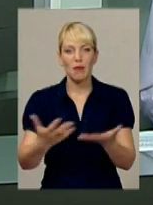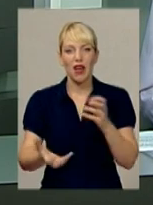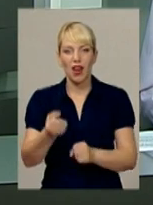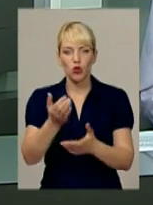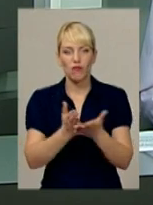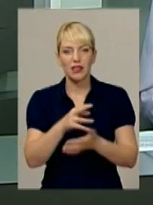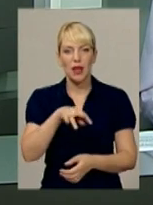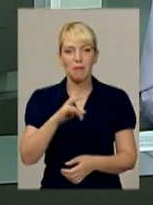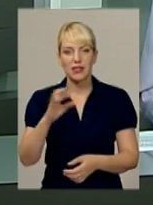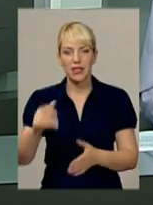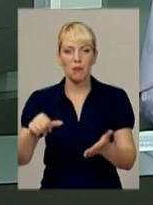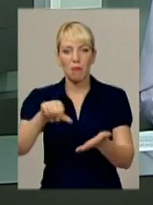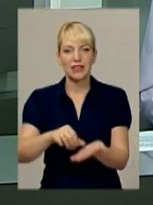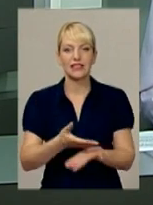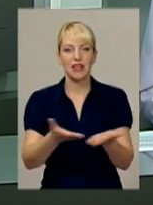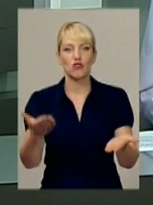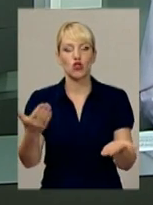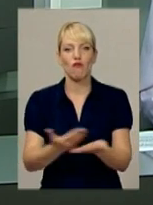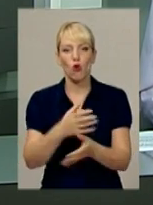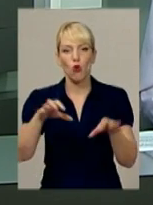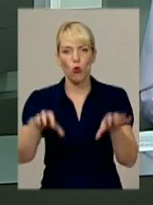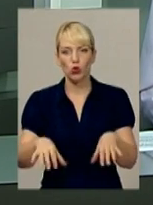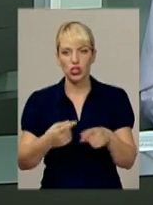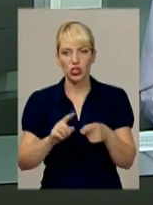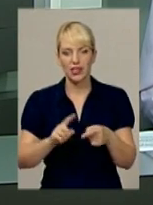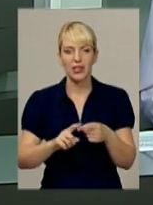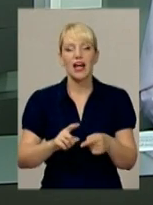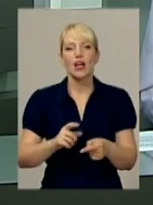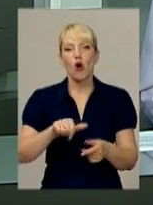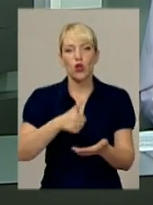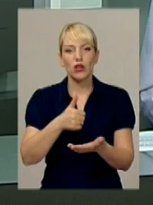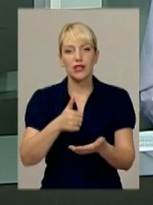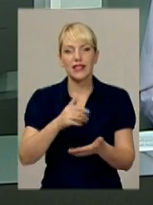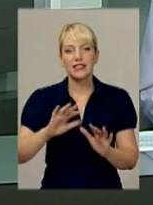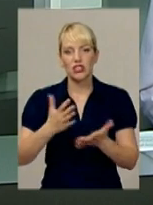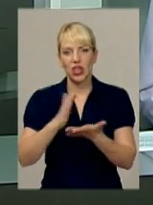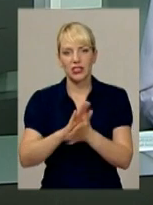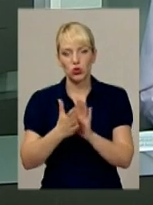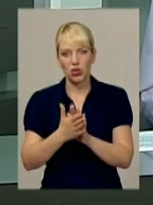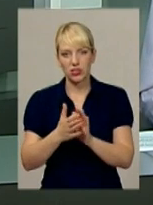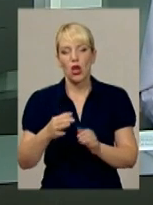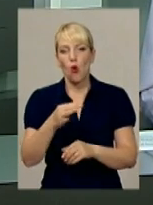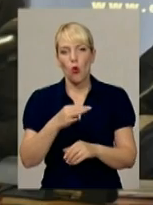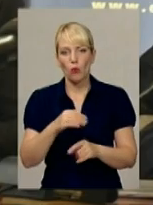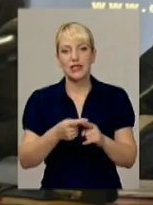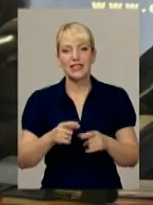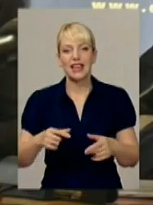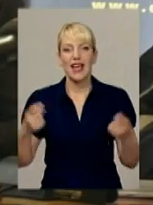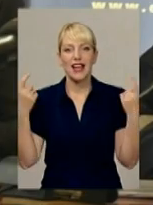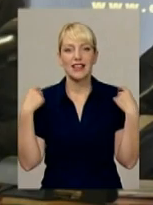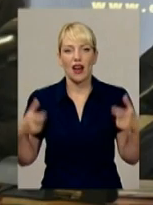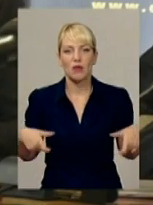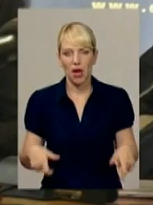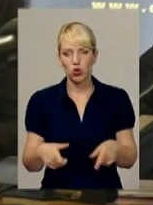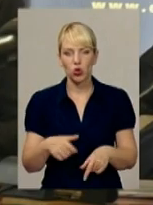МНСникам представили очільника головного управління Державної служби з надзвичайних ситуацій області. Ним став генерал-майор служби цивільного